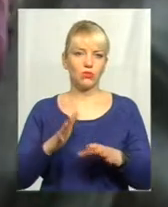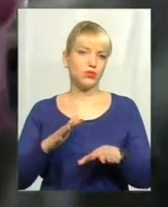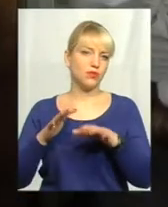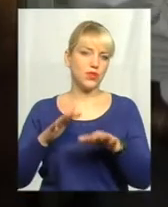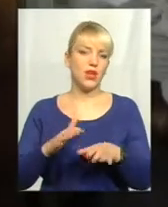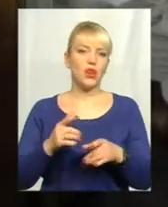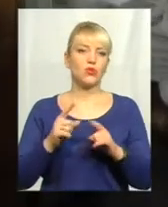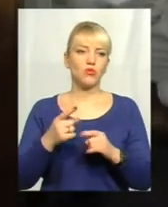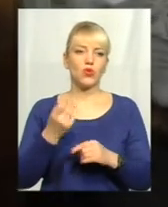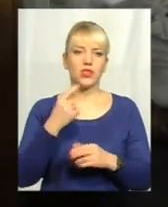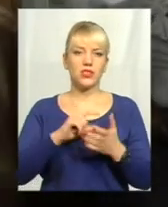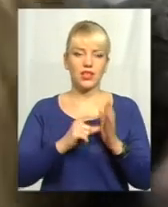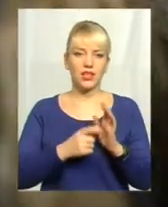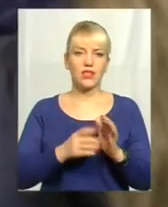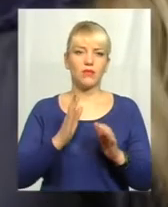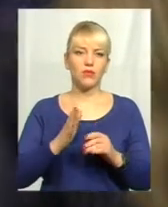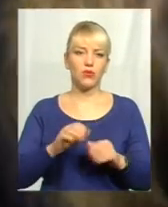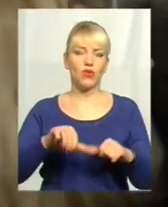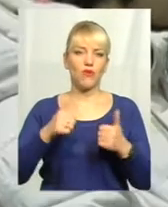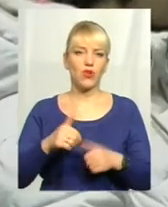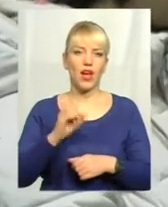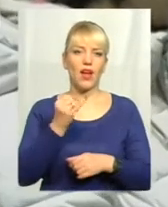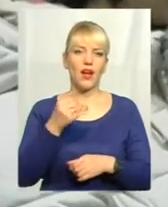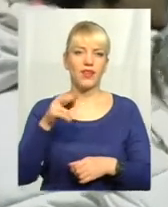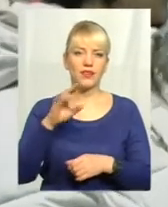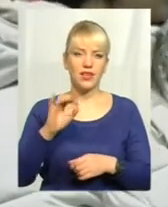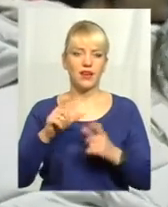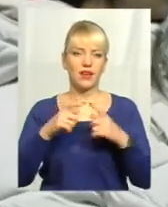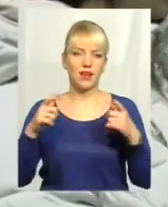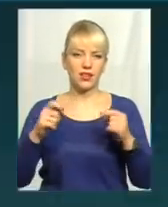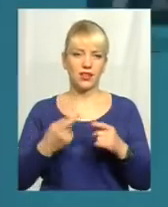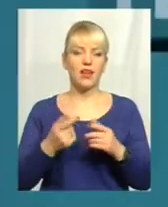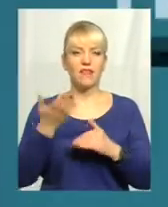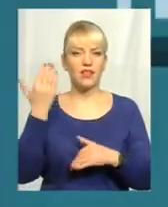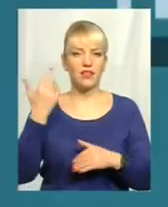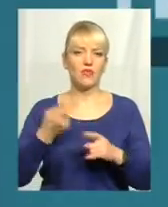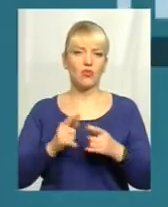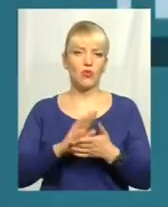-картки. Віднедавна наявність цього документу – обов'язкова умова для вступу у виші.